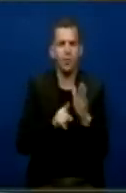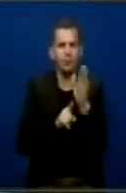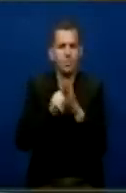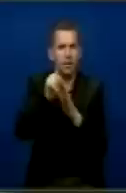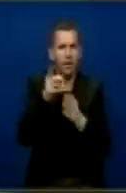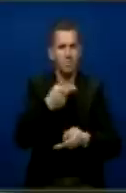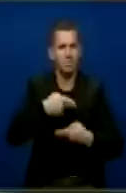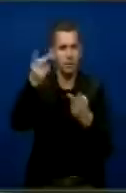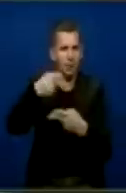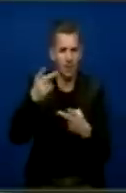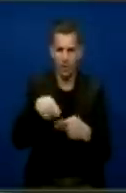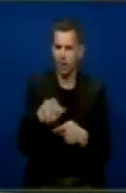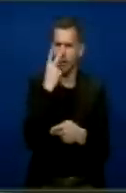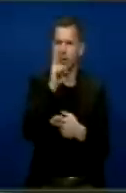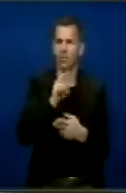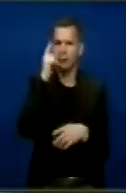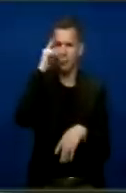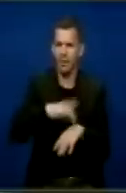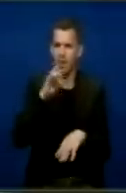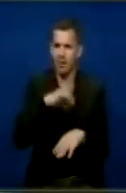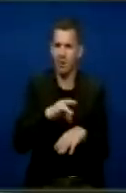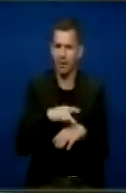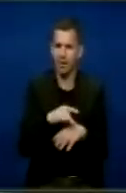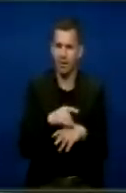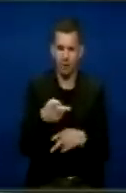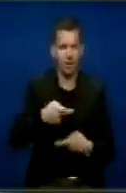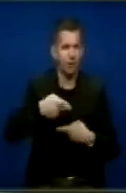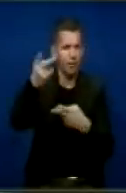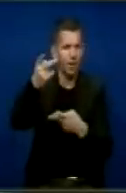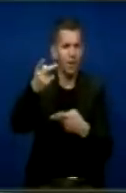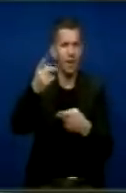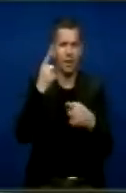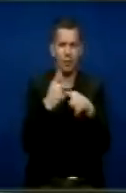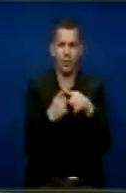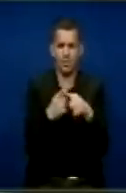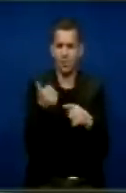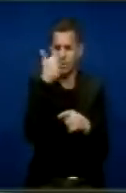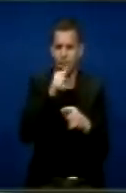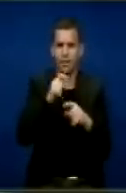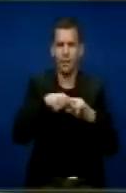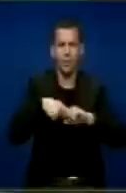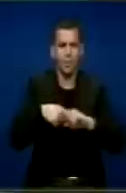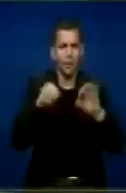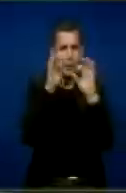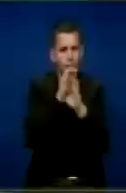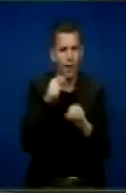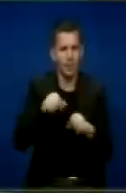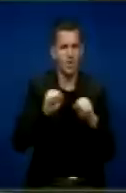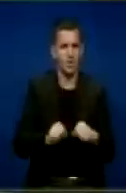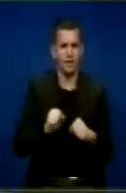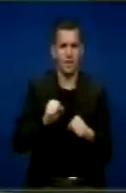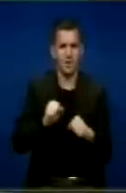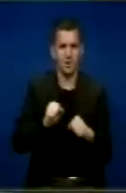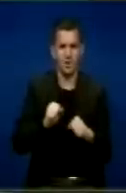Pra nuk është qështje inercion në kjo rritje, dhe kjo rritje eksporteve nuk të tjetë qështje inercion nëse nuk ka mekanizma të qeveriste se do të